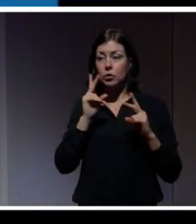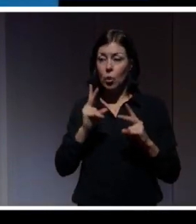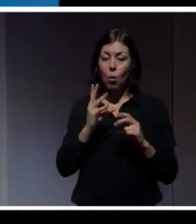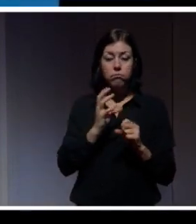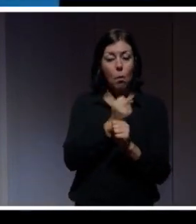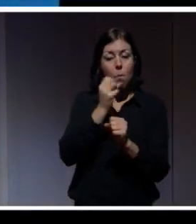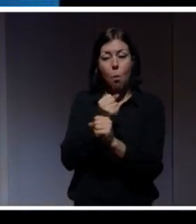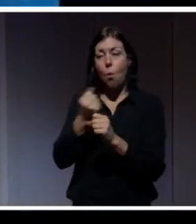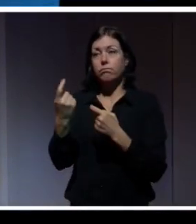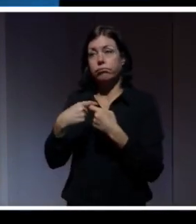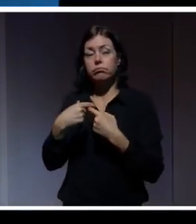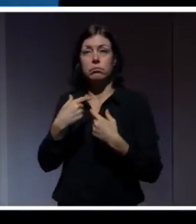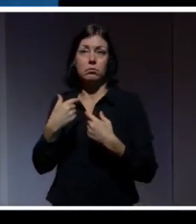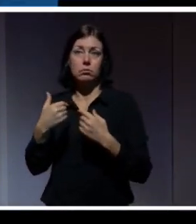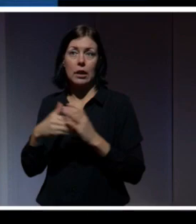gärna ska glömma borta.